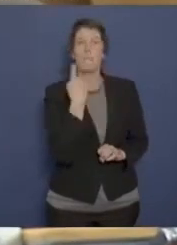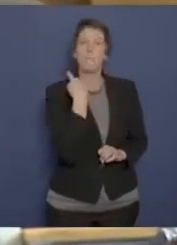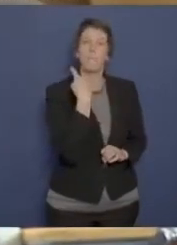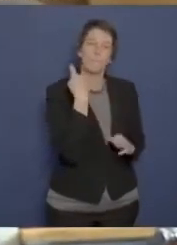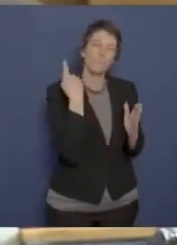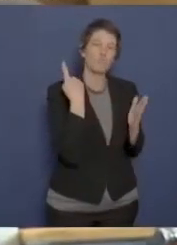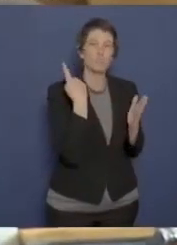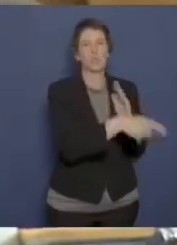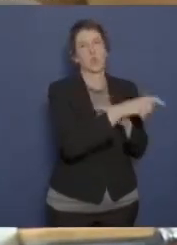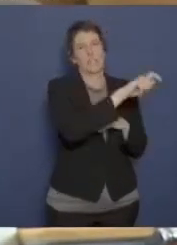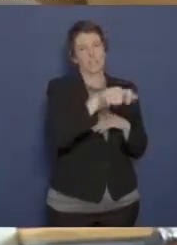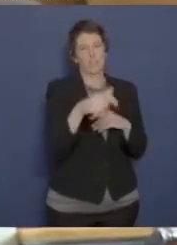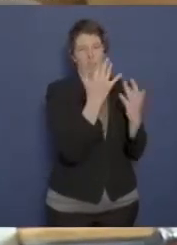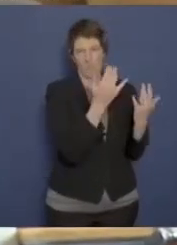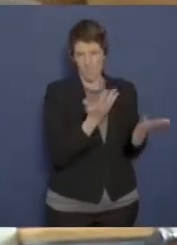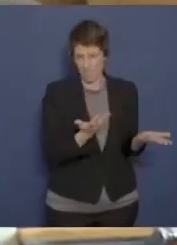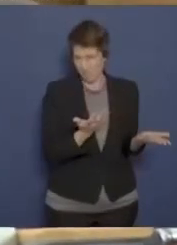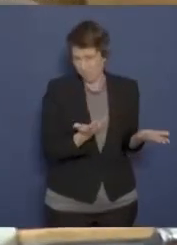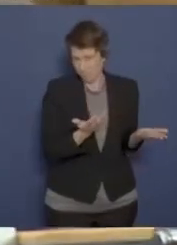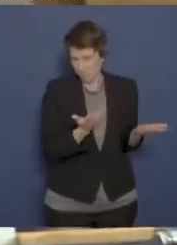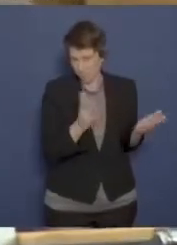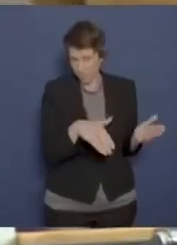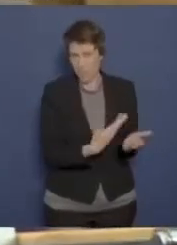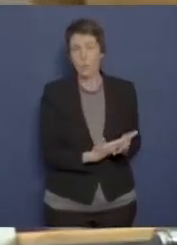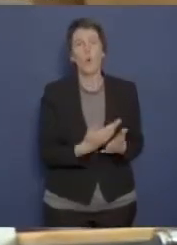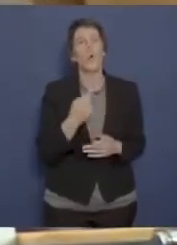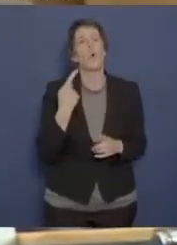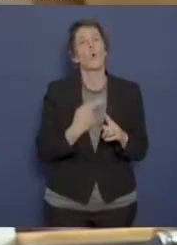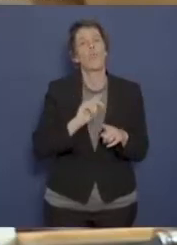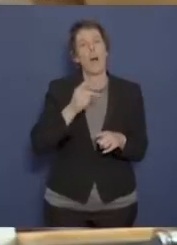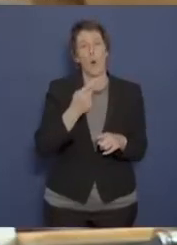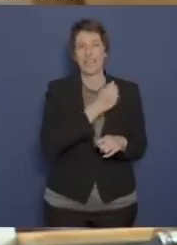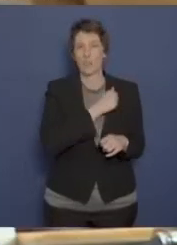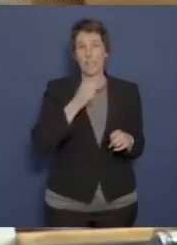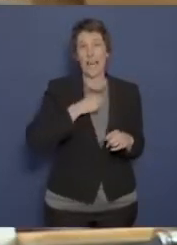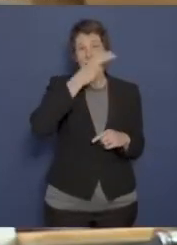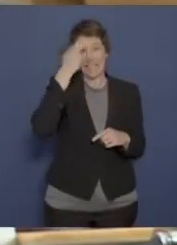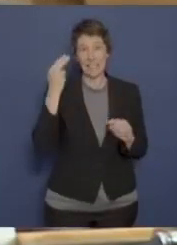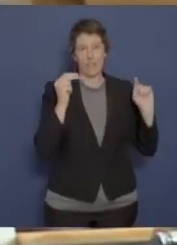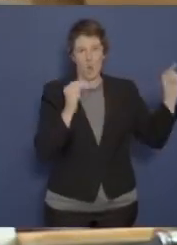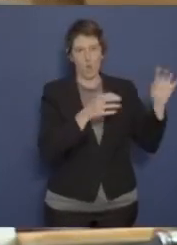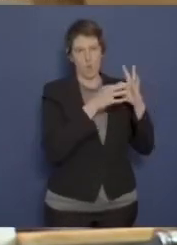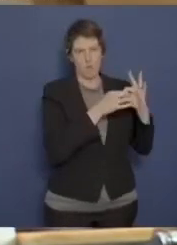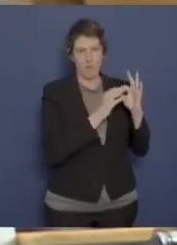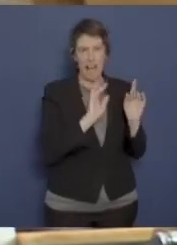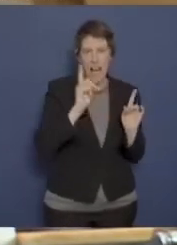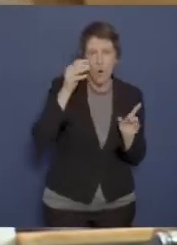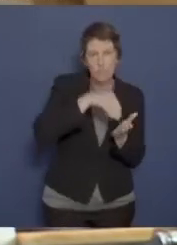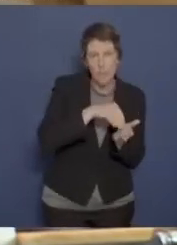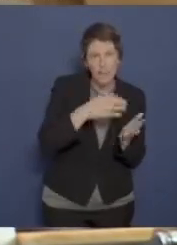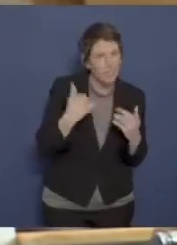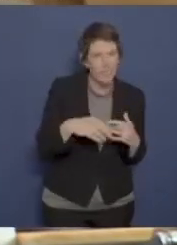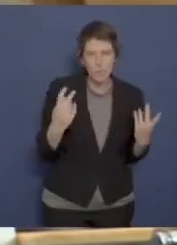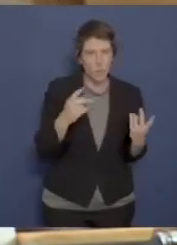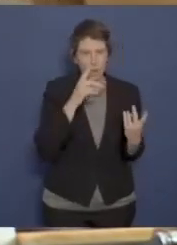es in dem Fall gibt? Und inwiefern jetzt litauische Soldaten involviert waren, ist mir nicht klar. Oder haben Sie nur das